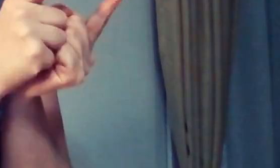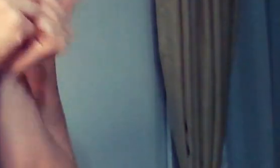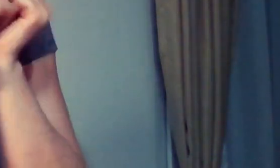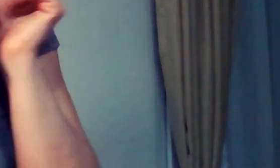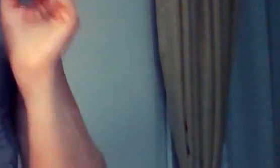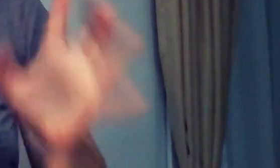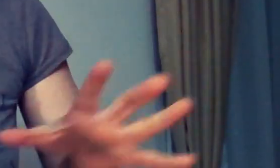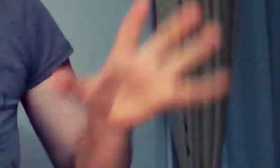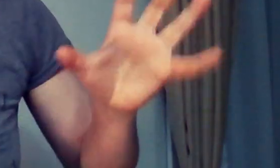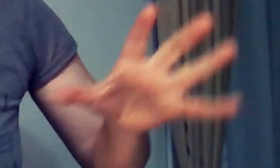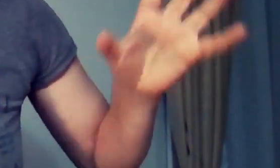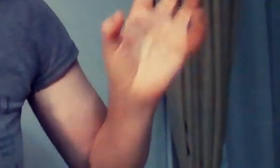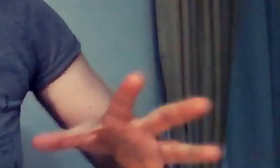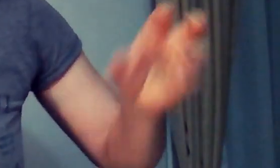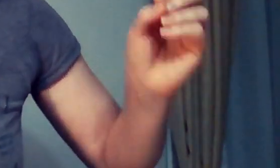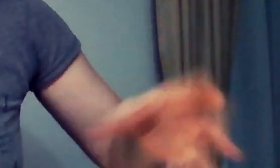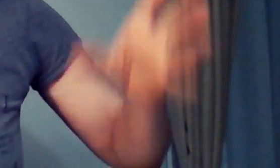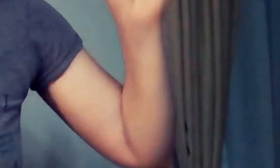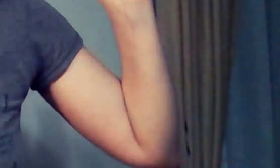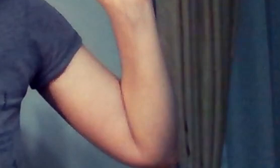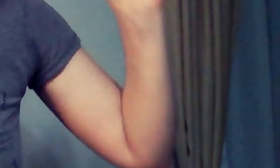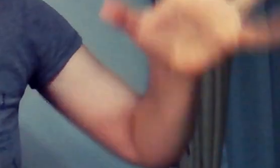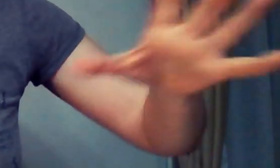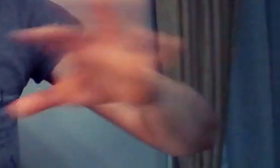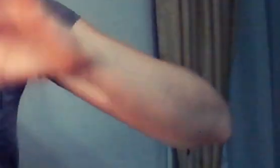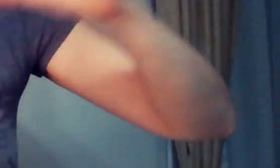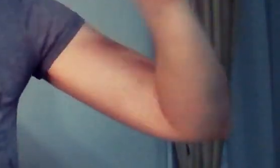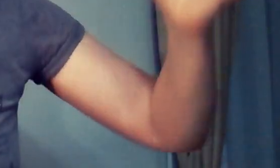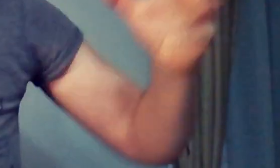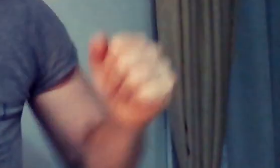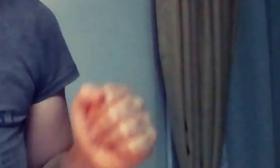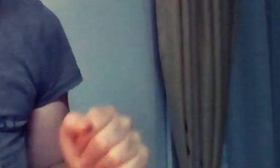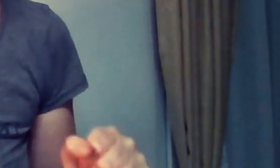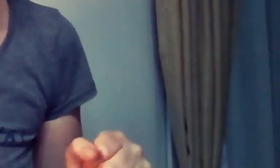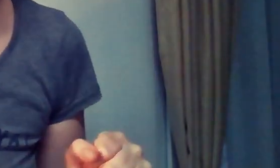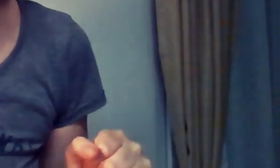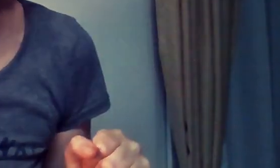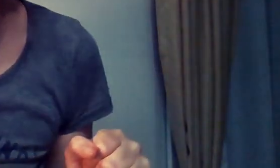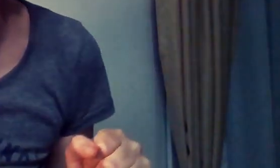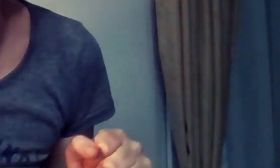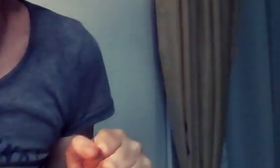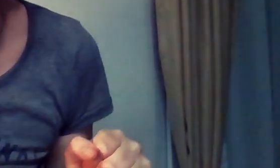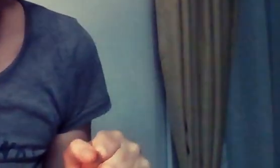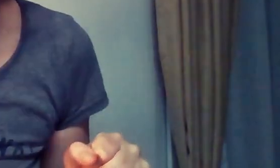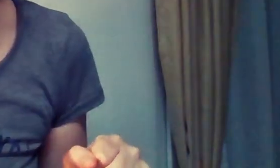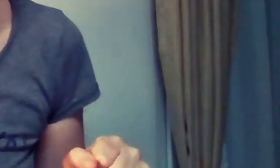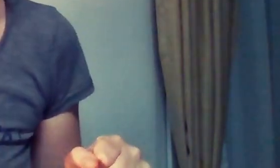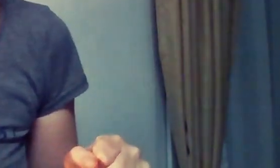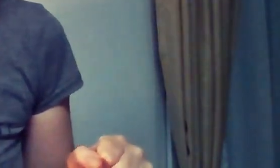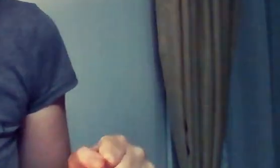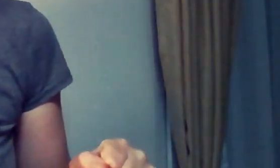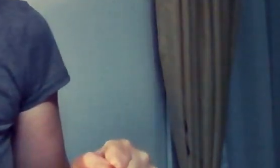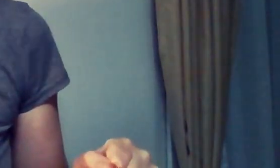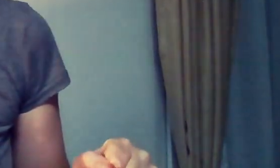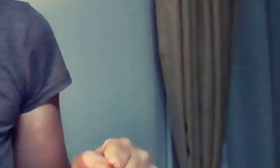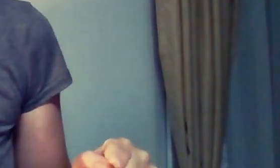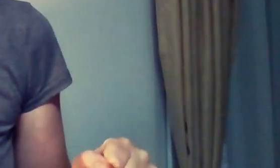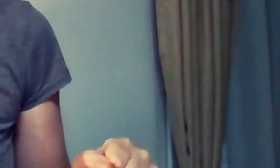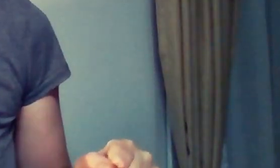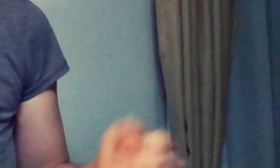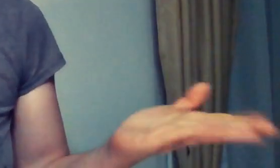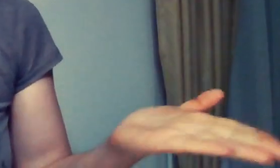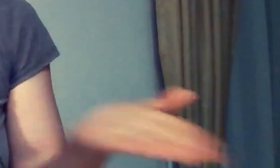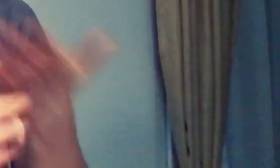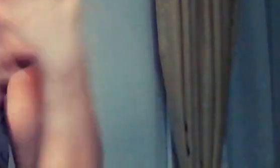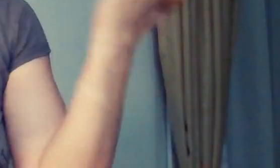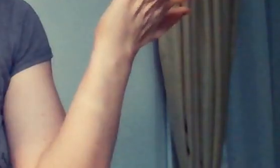možete samo pustiti play, opustiti se i provjeriti koliko od svih tih reči koje se nalaze u klipu znate.